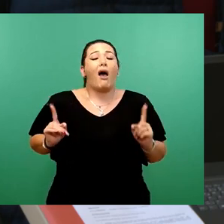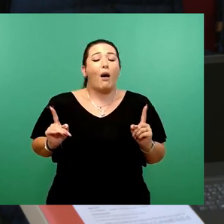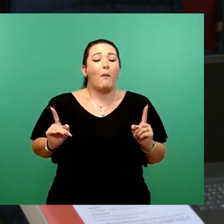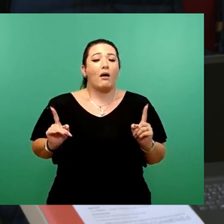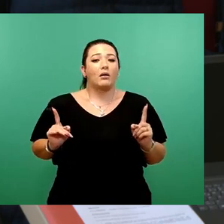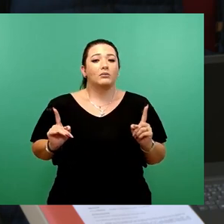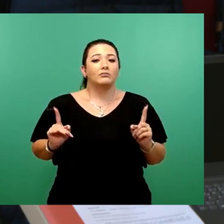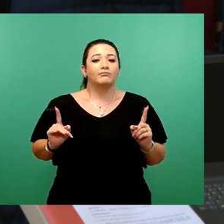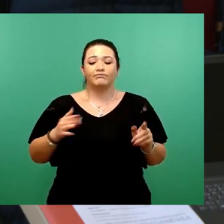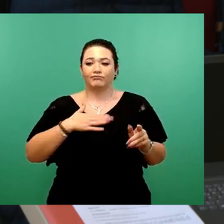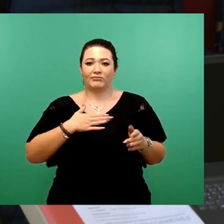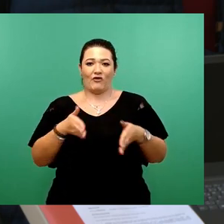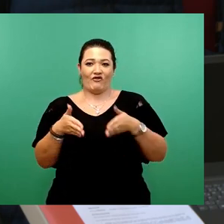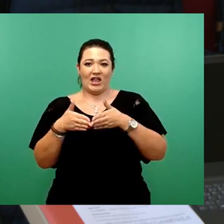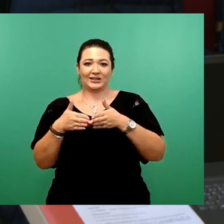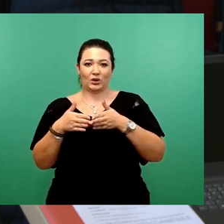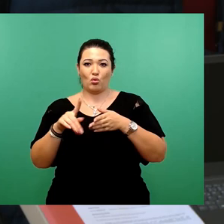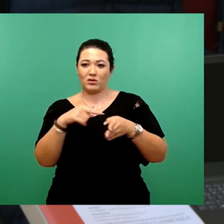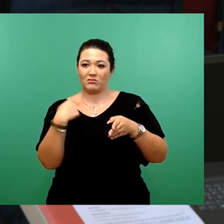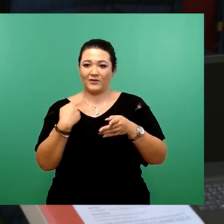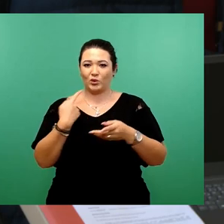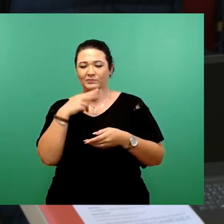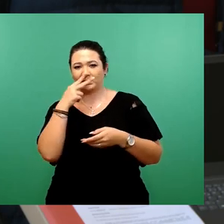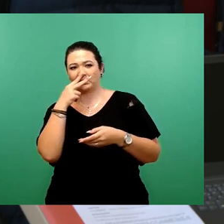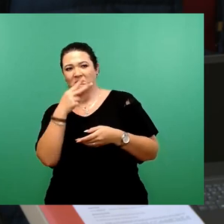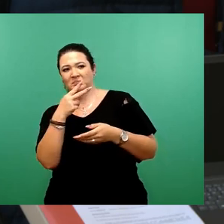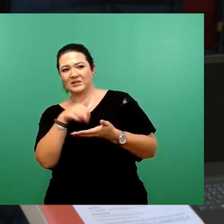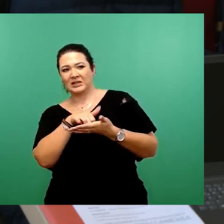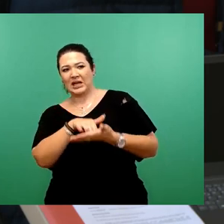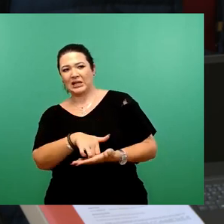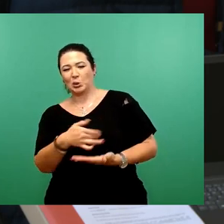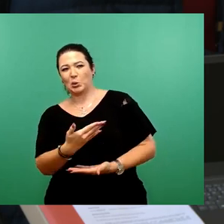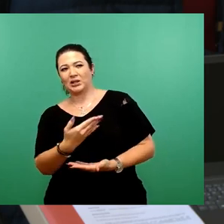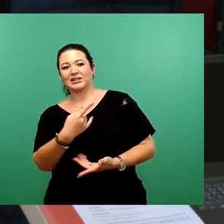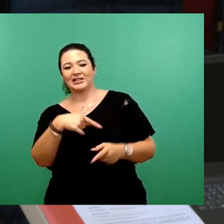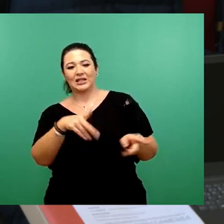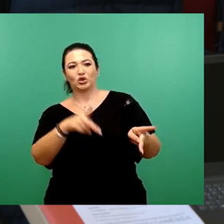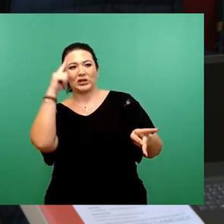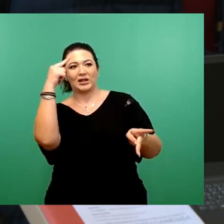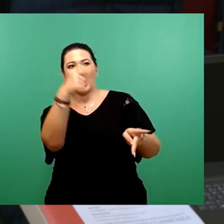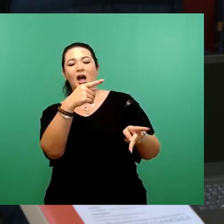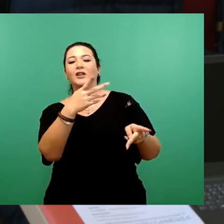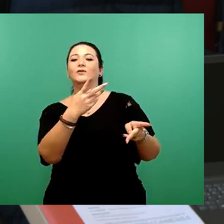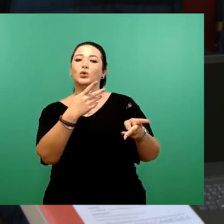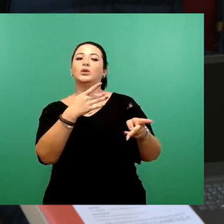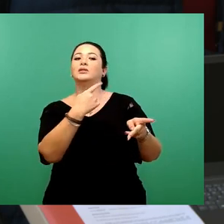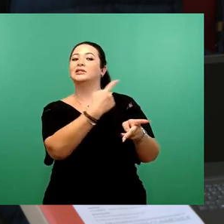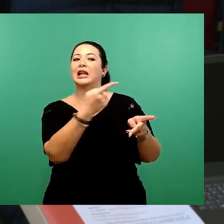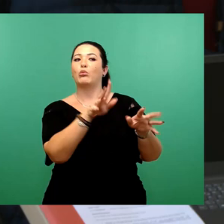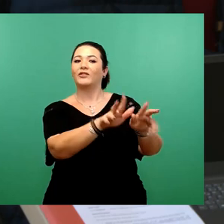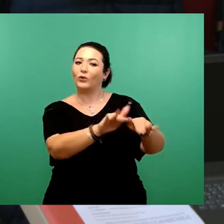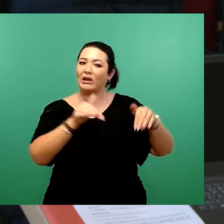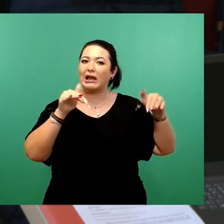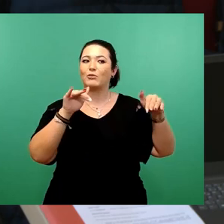unsere Fraktion sich nicht des Eindrucks erwehren, dass der Stadtrat als lokal politisch entscheidendes Gremium bei mehr oder weniger allen